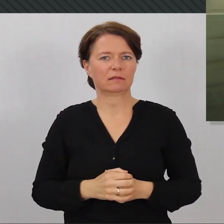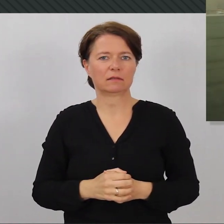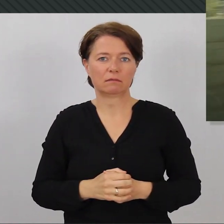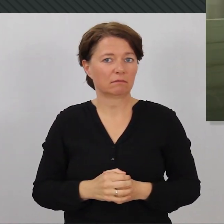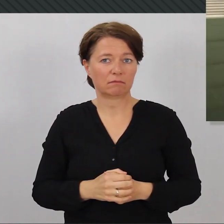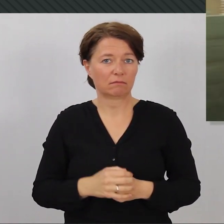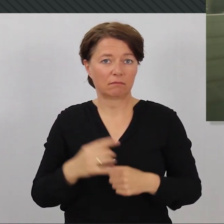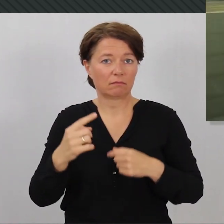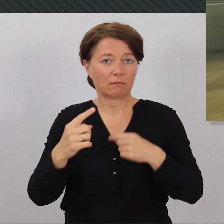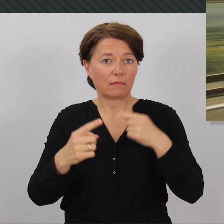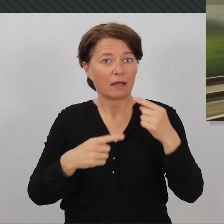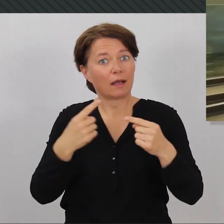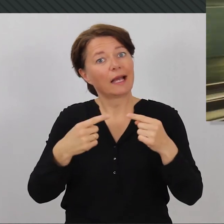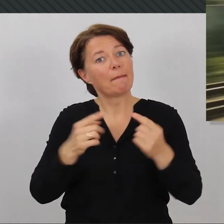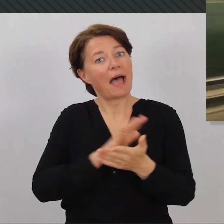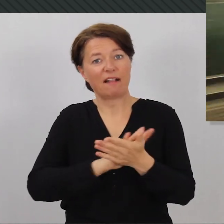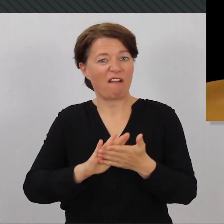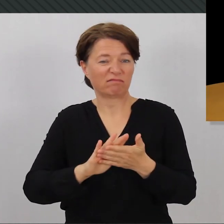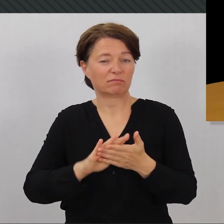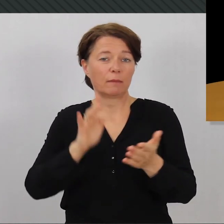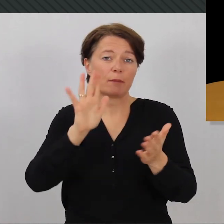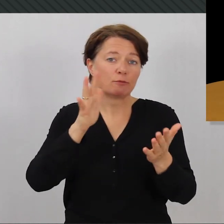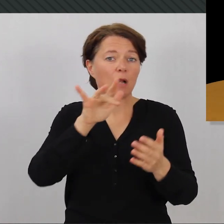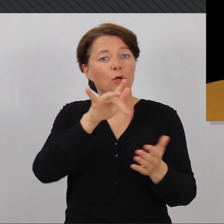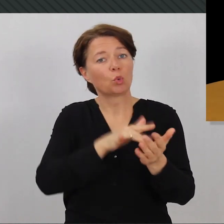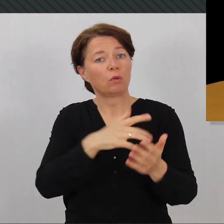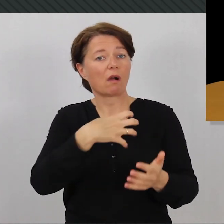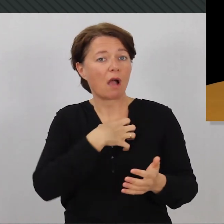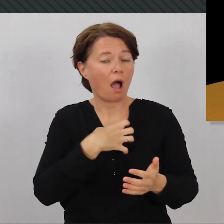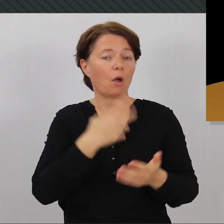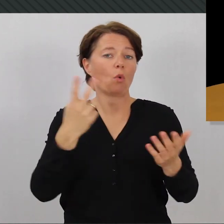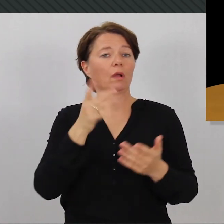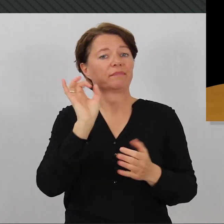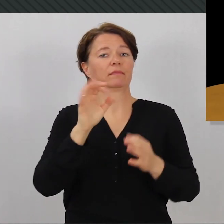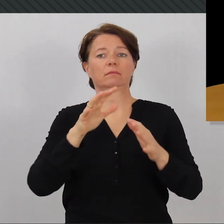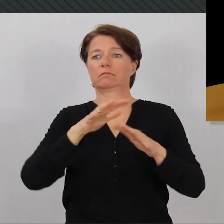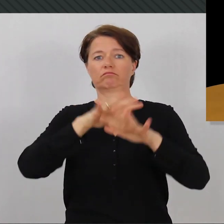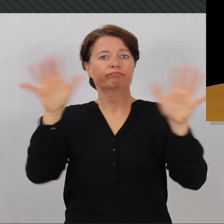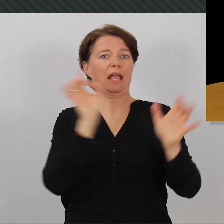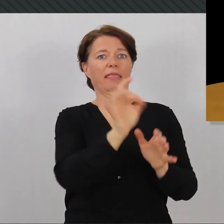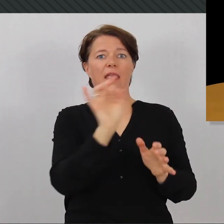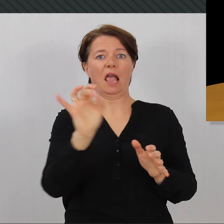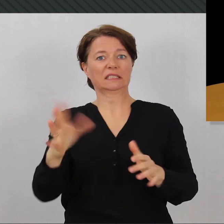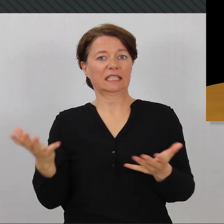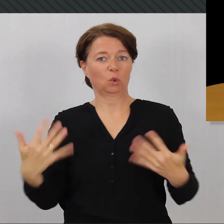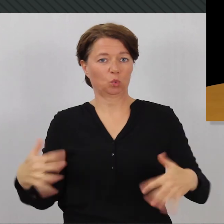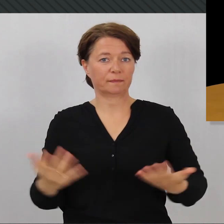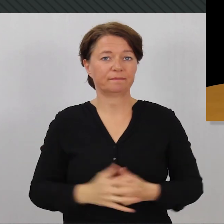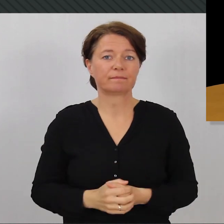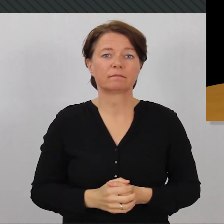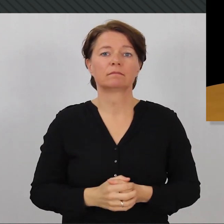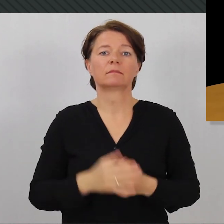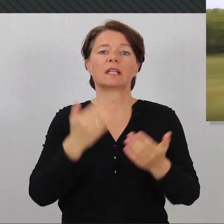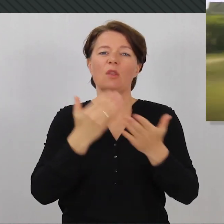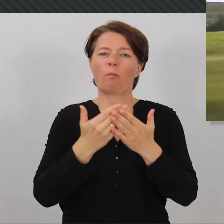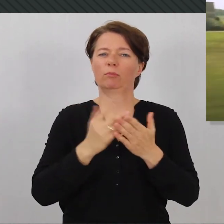immer. Manchmal stecken dahinter auch Geschichten wie Krankheiten oder Massenentlassungen. Vielleicht müssen wir uns auch